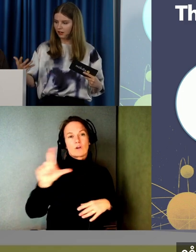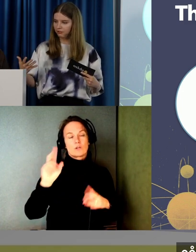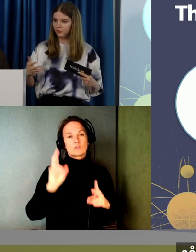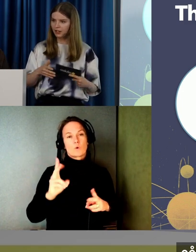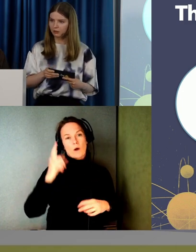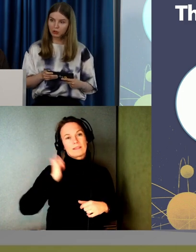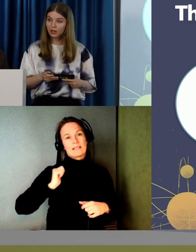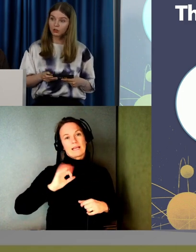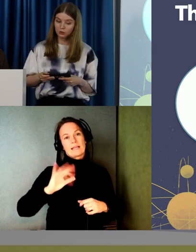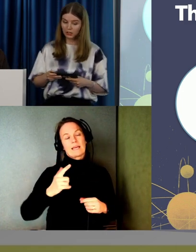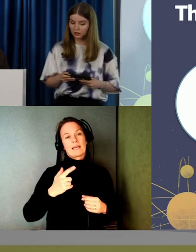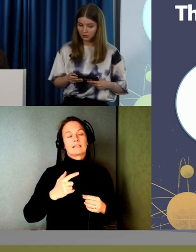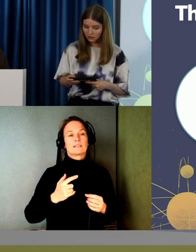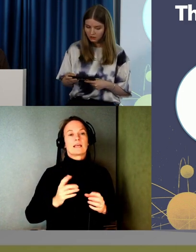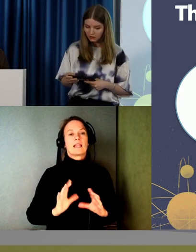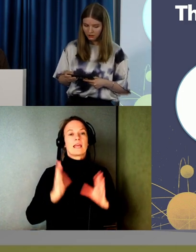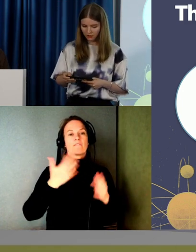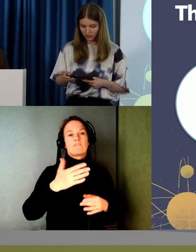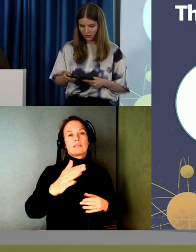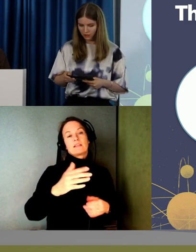Även efter att man själv har slutat.